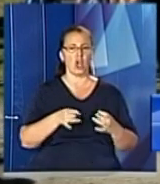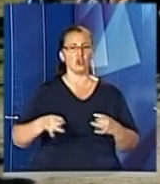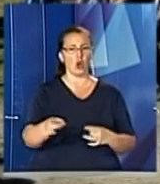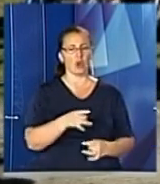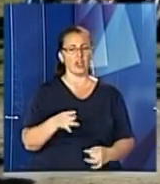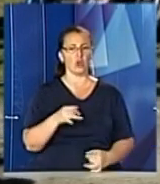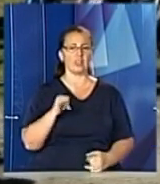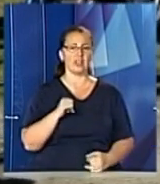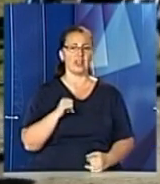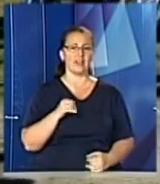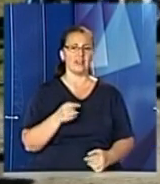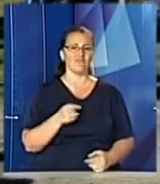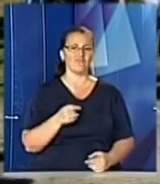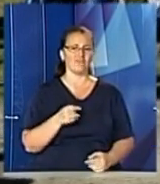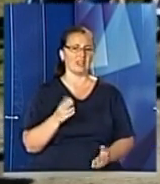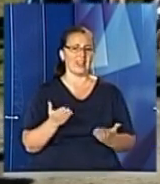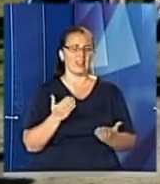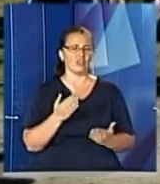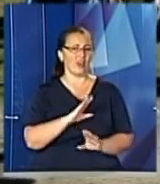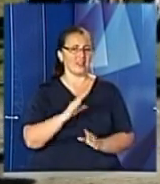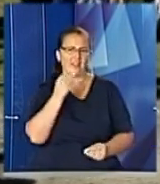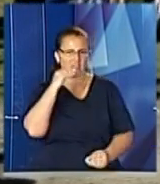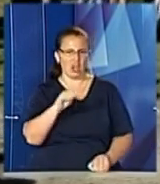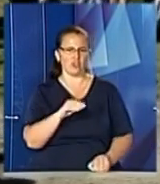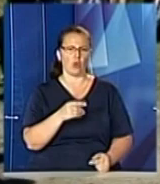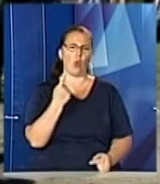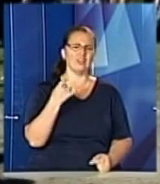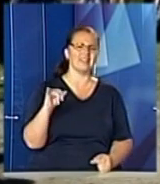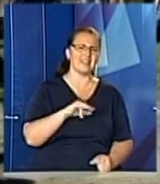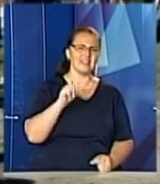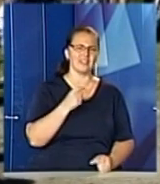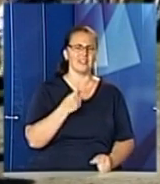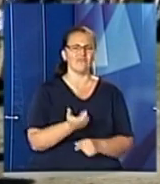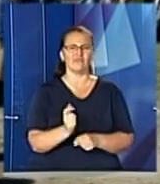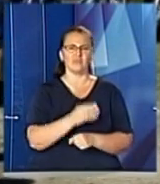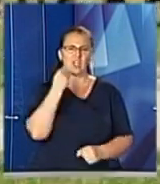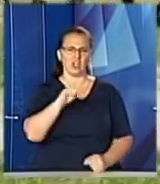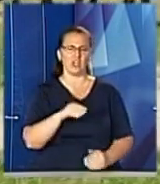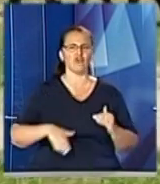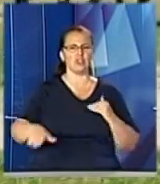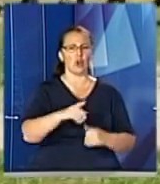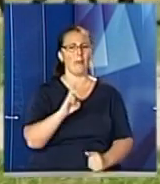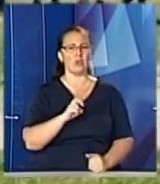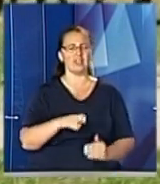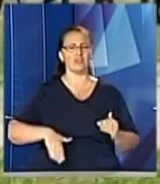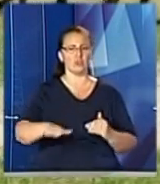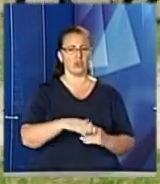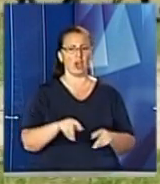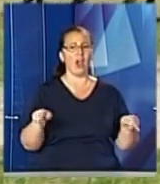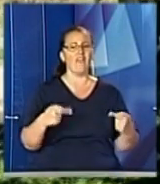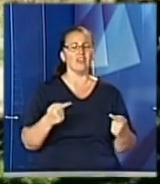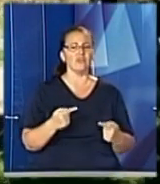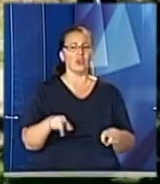що один, напевно, якщо не найкращий, то один з кращих фестивалів, які проводяться на території Бойківського краю. Відтворення воєнних подій ХХ